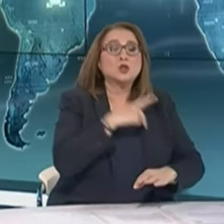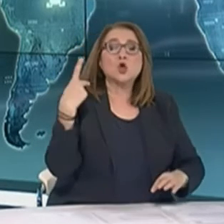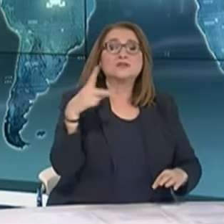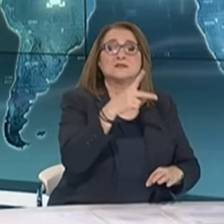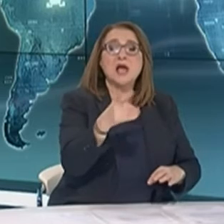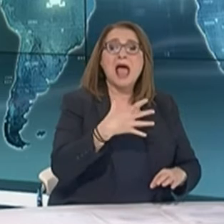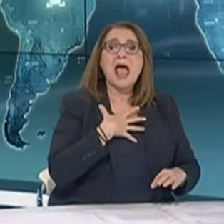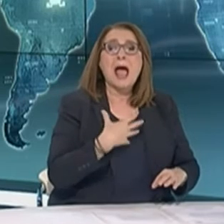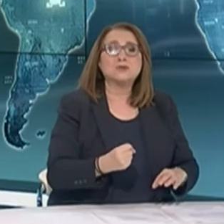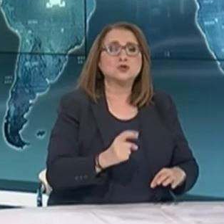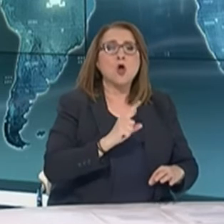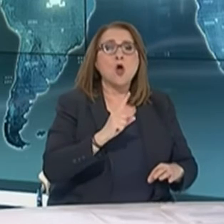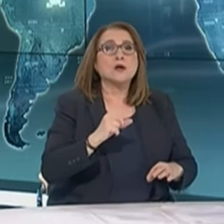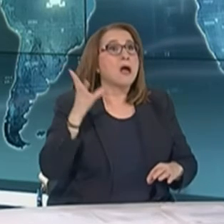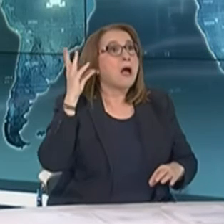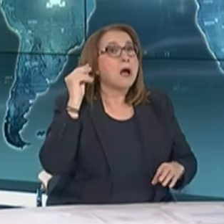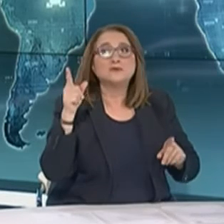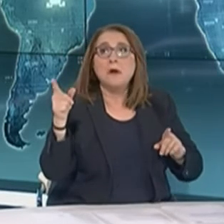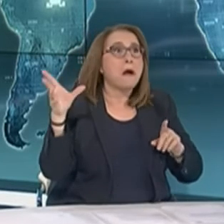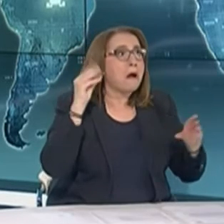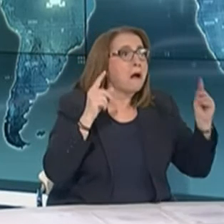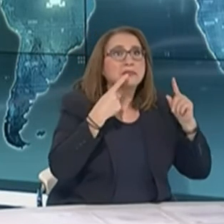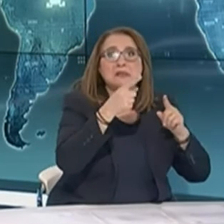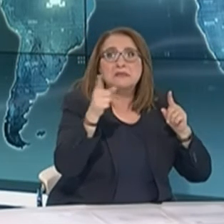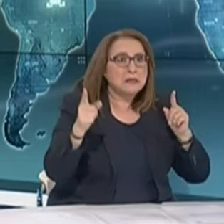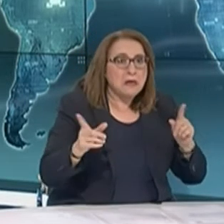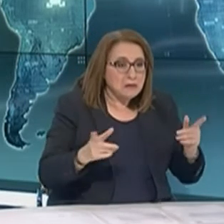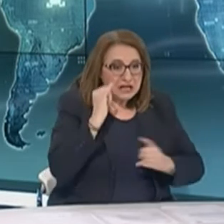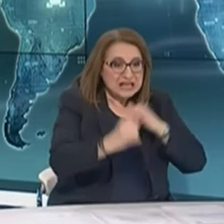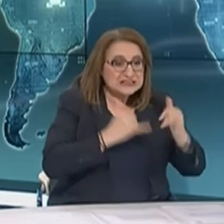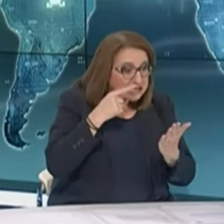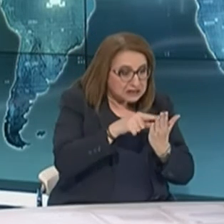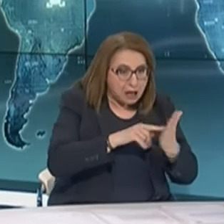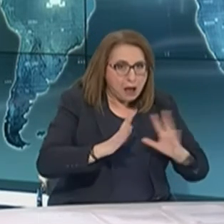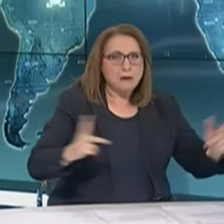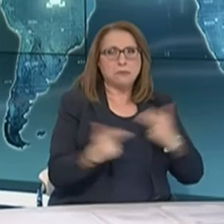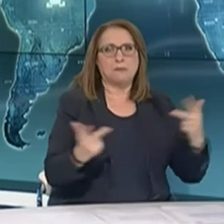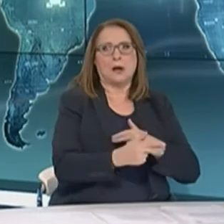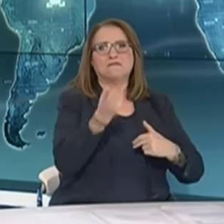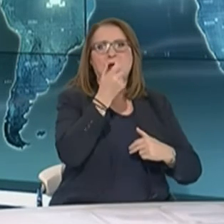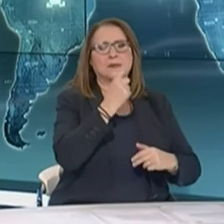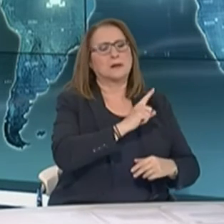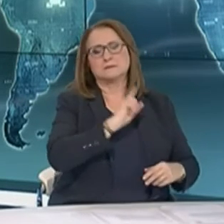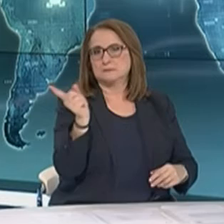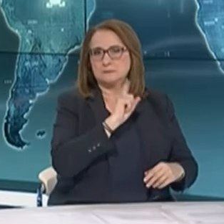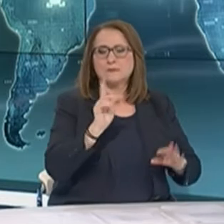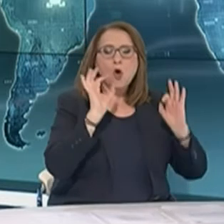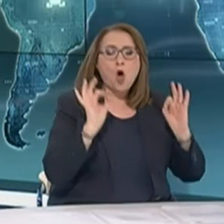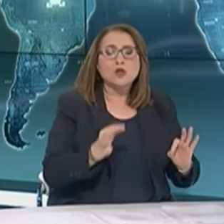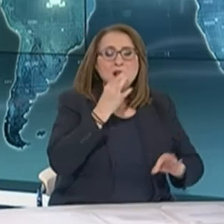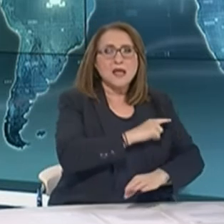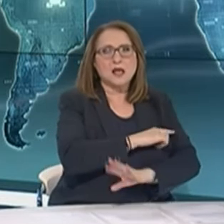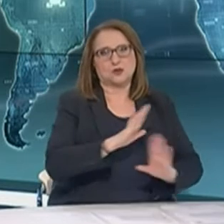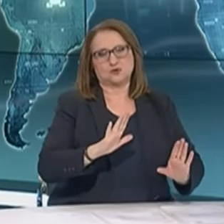να μην σπέβδει να διακόψει η αγωγή που παίρνει ήδη για χρόνιο νόσο η οποία μπορεί να επηρεάσει αρνητικά την υγεία του. Σας